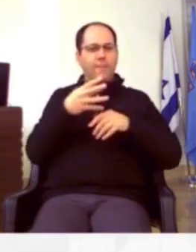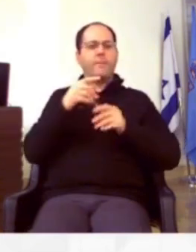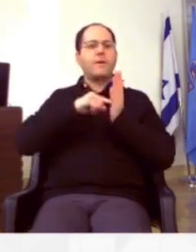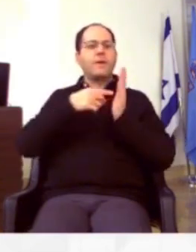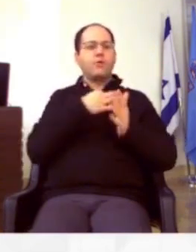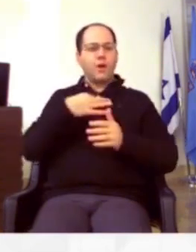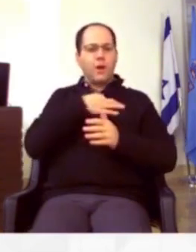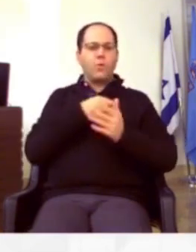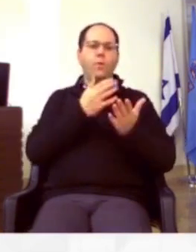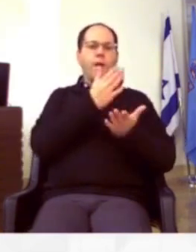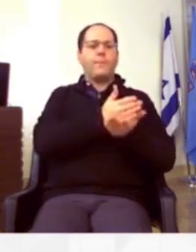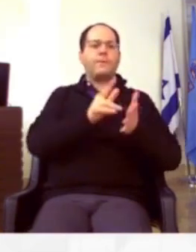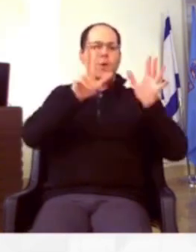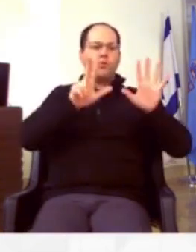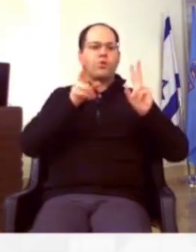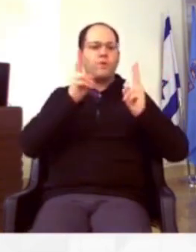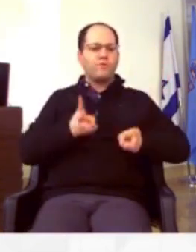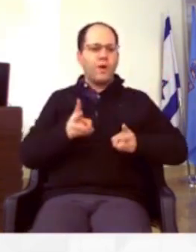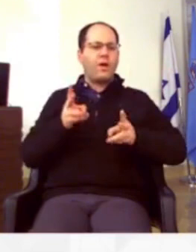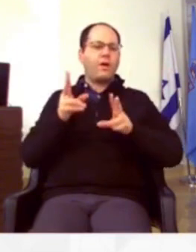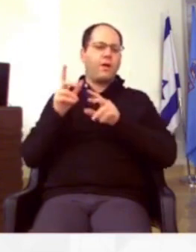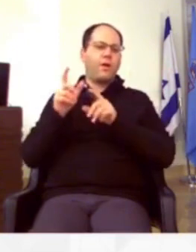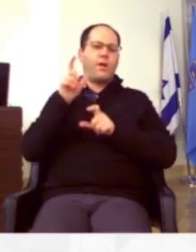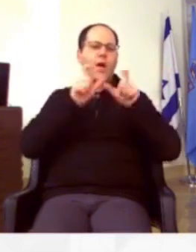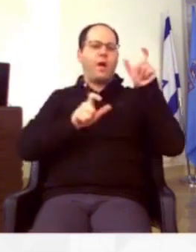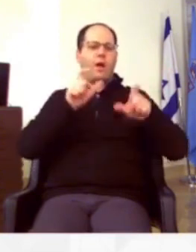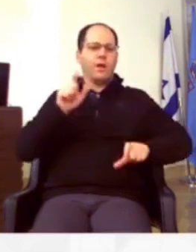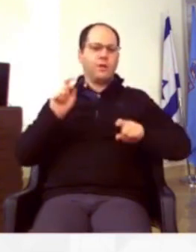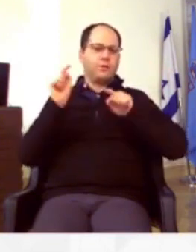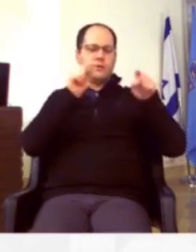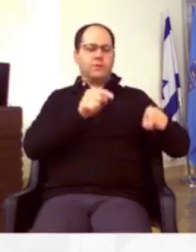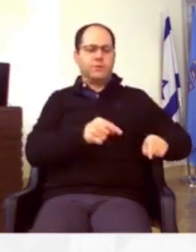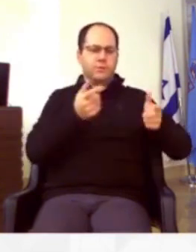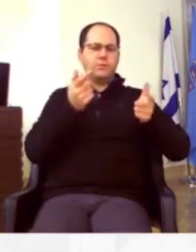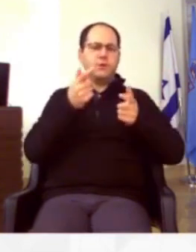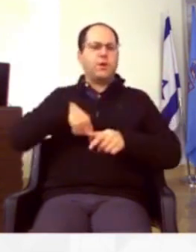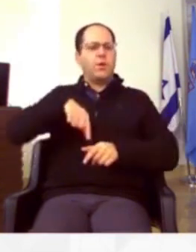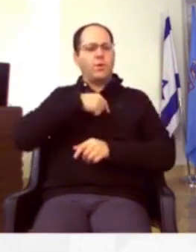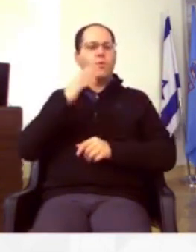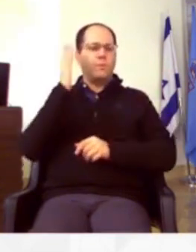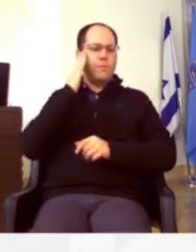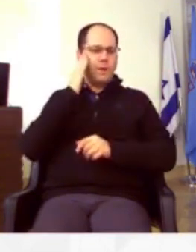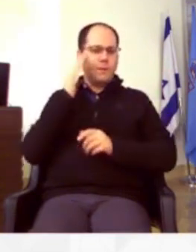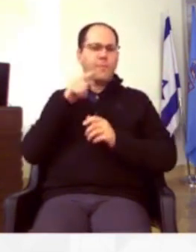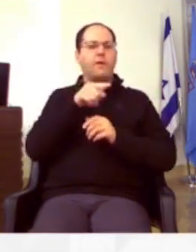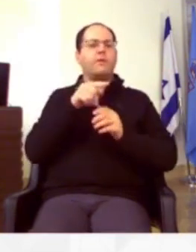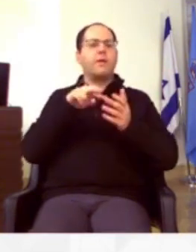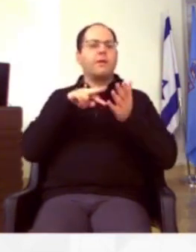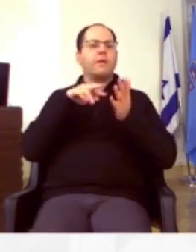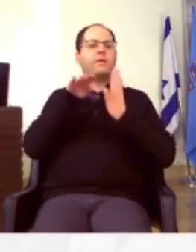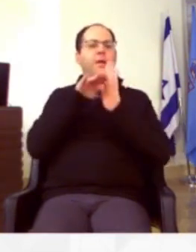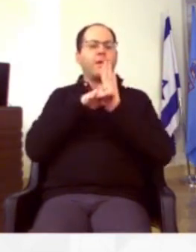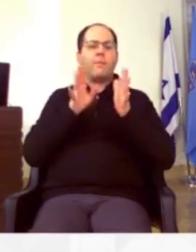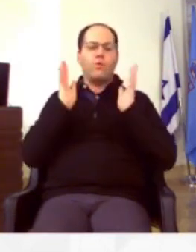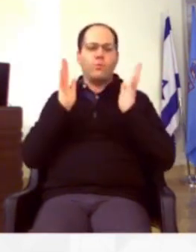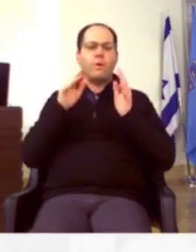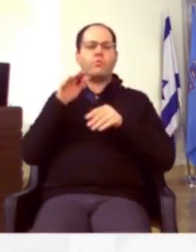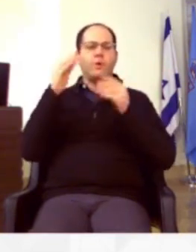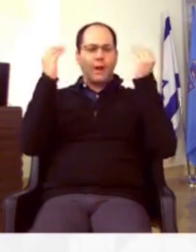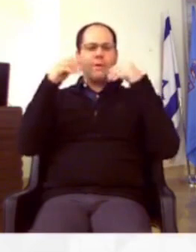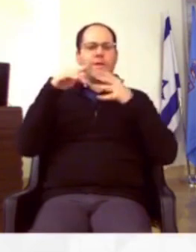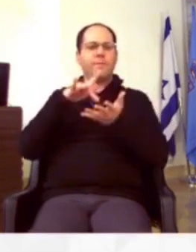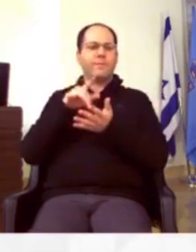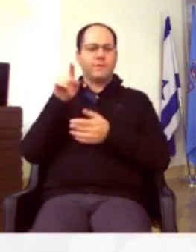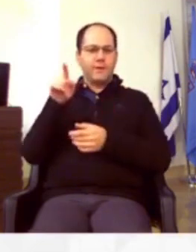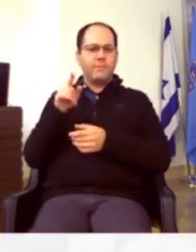היעד שלנו, האמצע האוגוסט, כדי שאי אפשר להחלס בתחילת השנה. אנחנו מודעים לתנאים האיומים שילדים נמצאים בהם, ולכן אנחנו